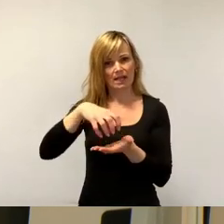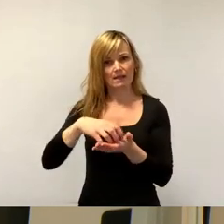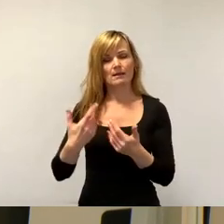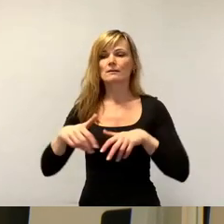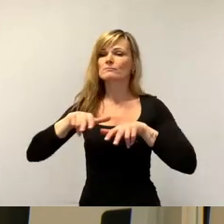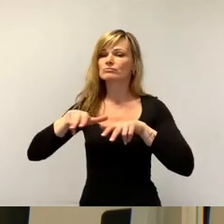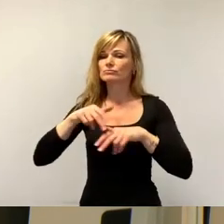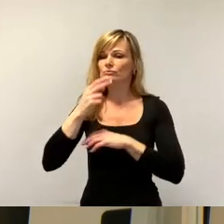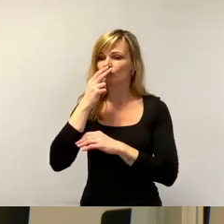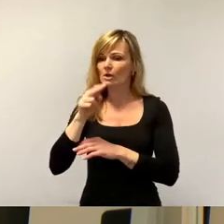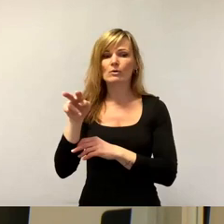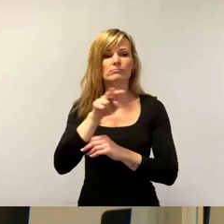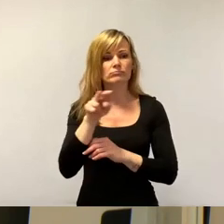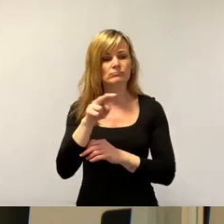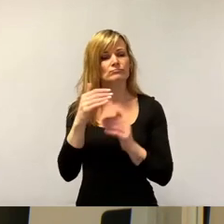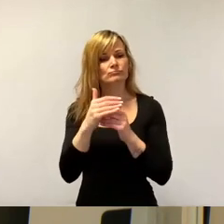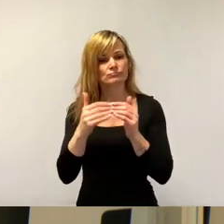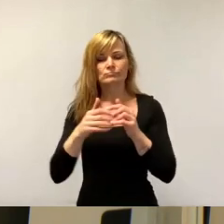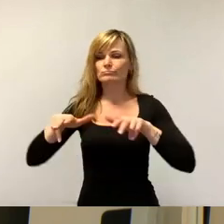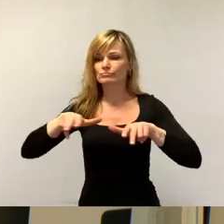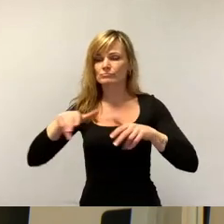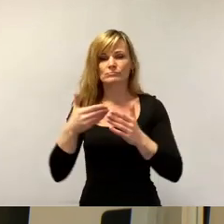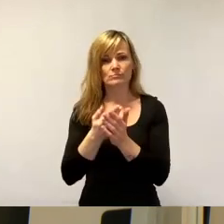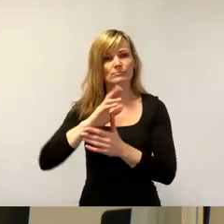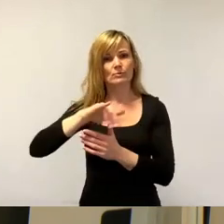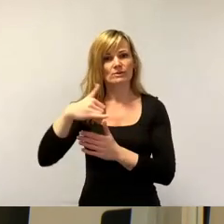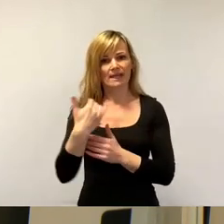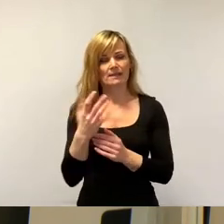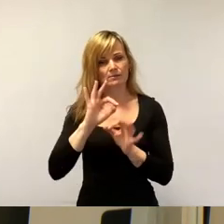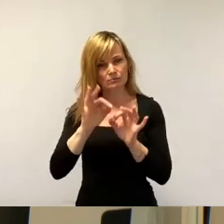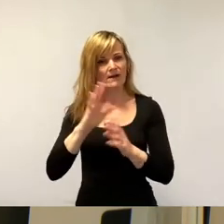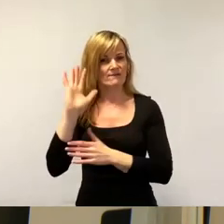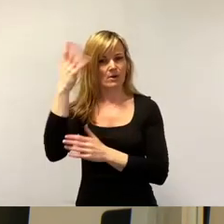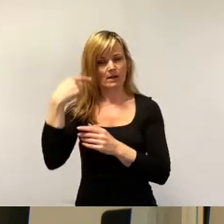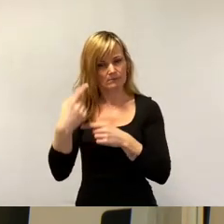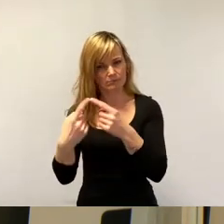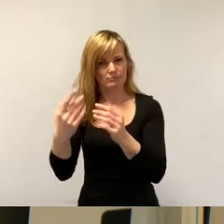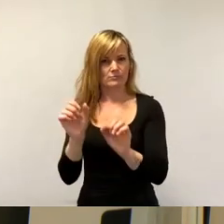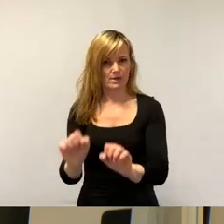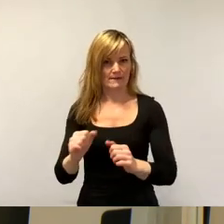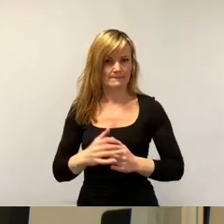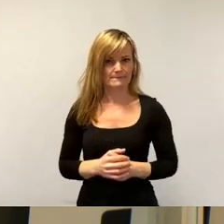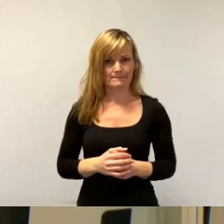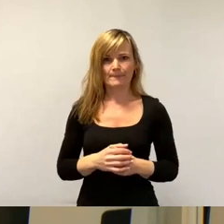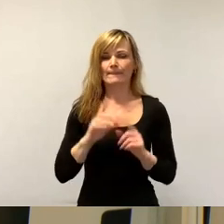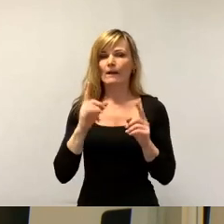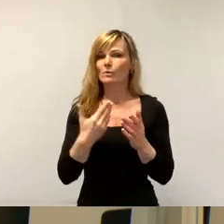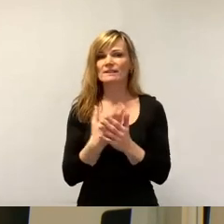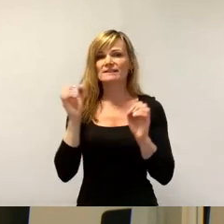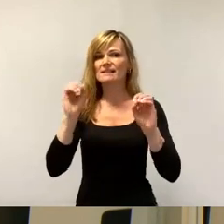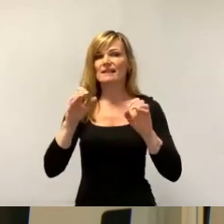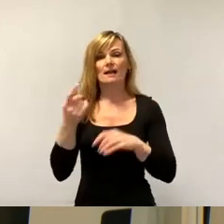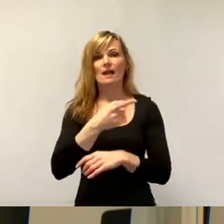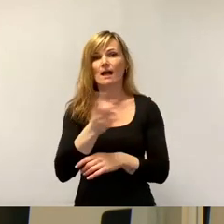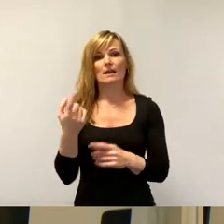reicht aus, um solche Projekte effizient und erfolgreich auf den Weg zu bringen. Und es kann auch nicht das Signal an alle anderen